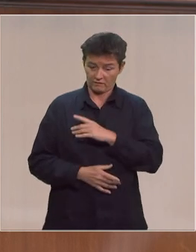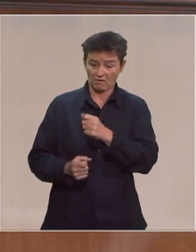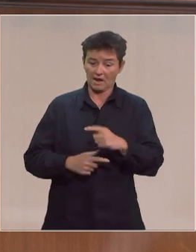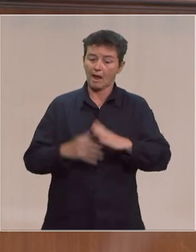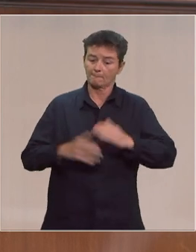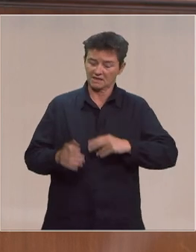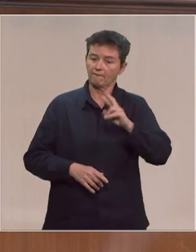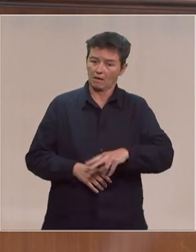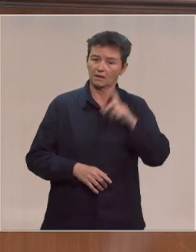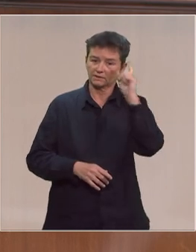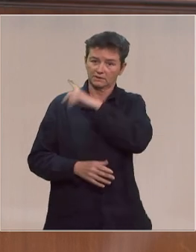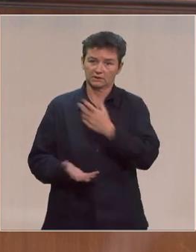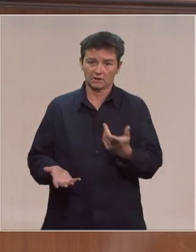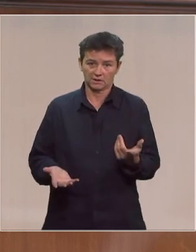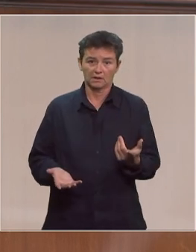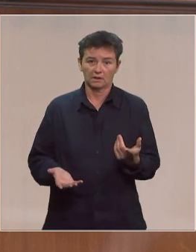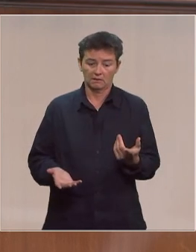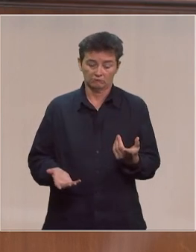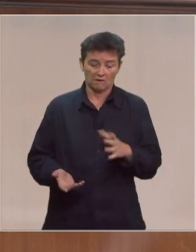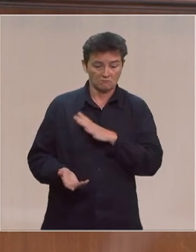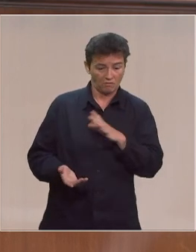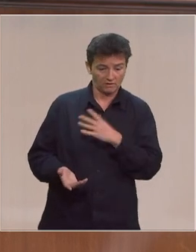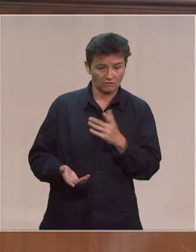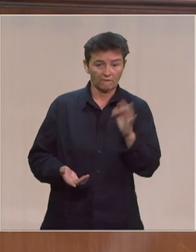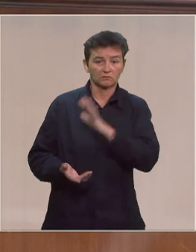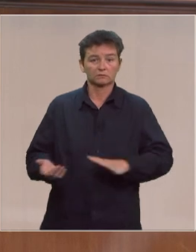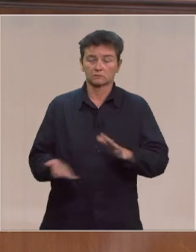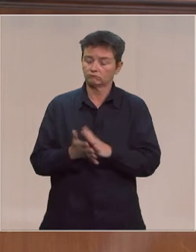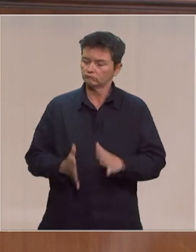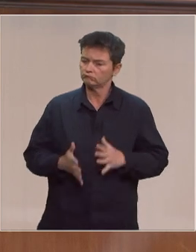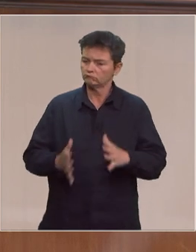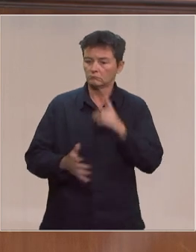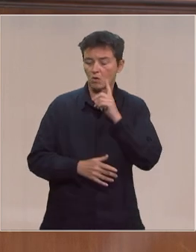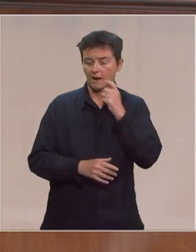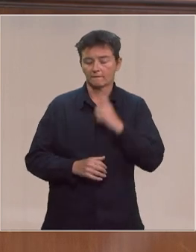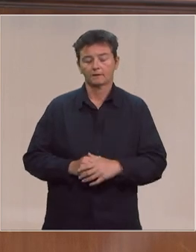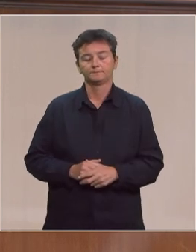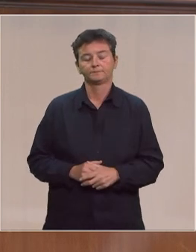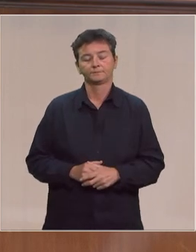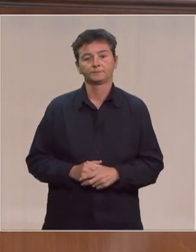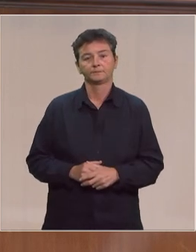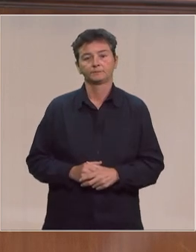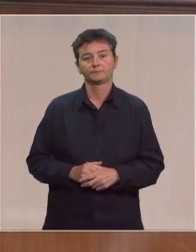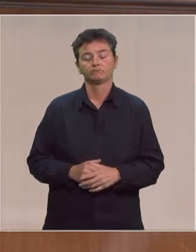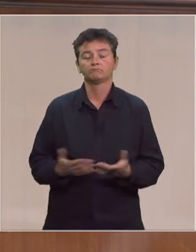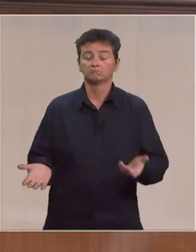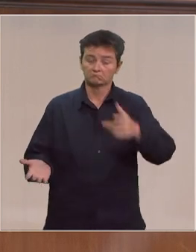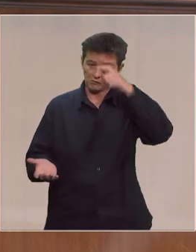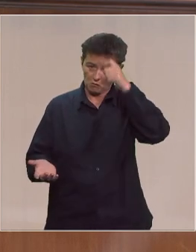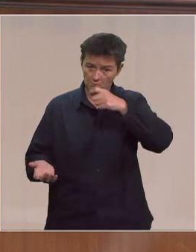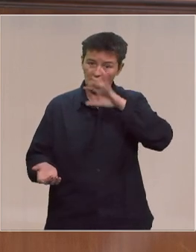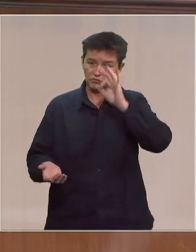que c'est difficile et que les professeurs de France sont engagés pour nos élèves cet hommage il